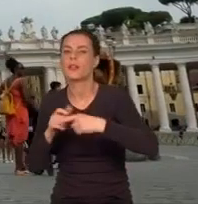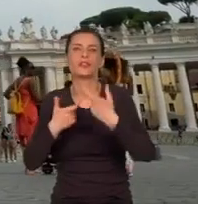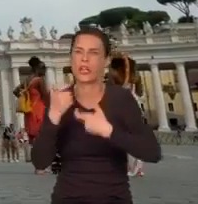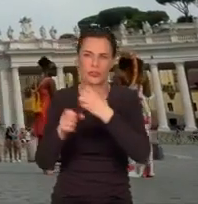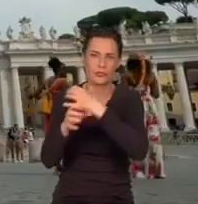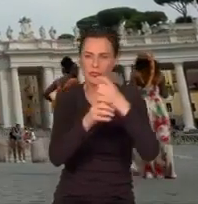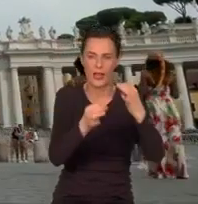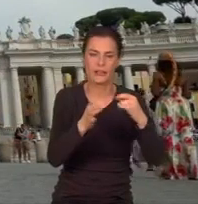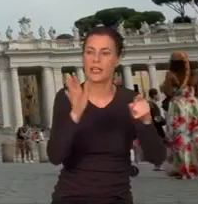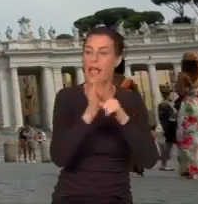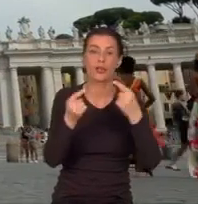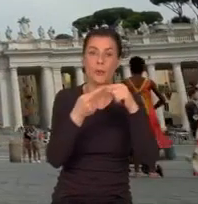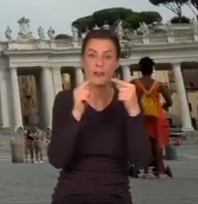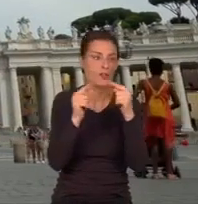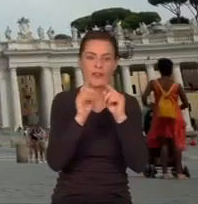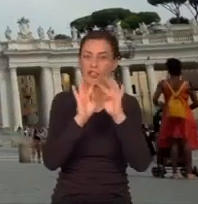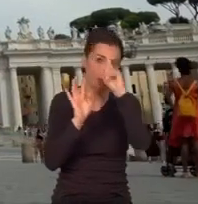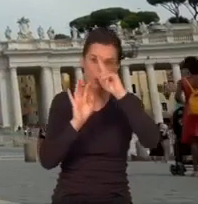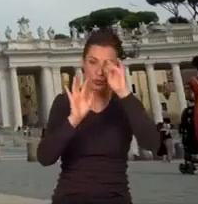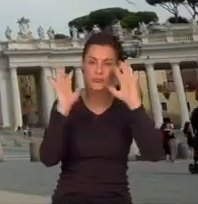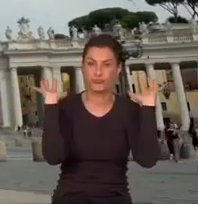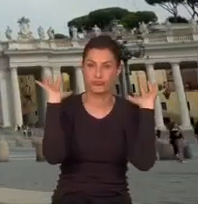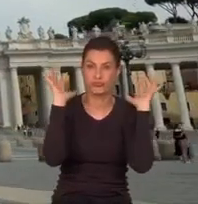zoptymalizować otoczenie, by pomieścić taki tłum?